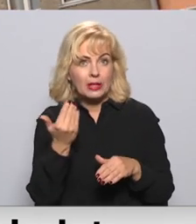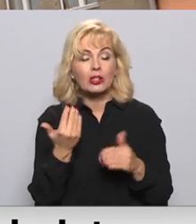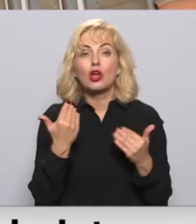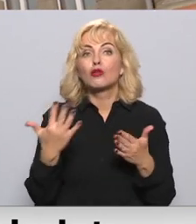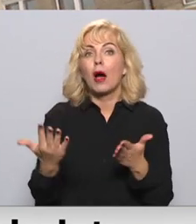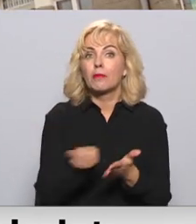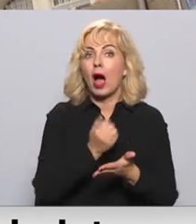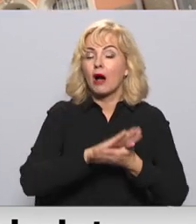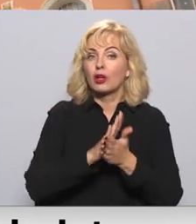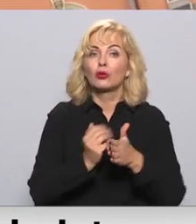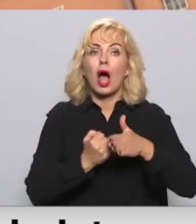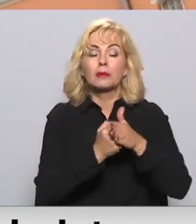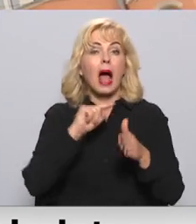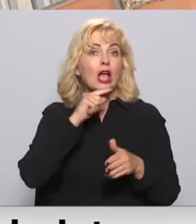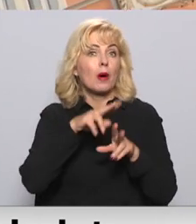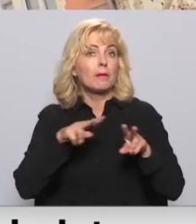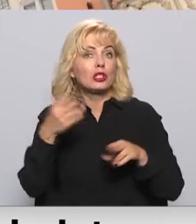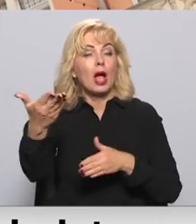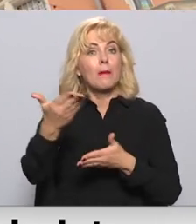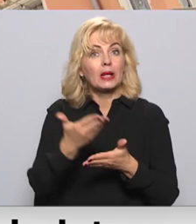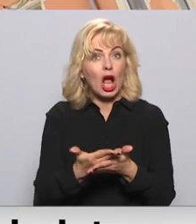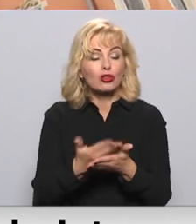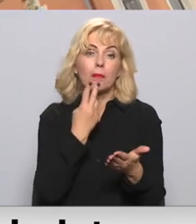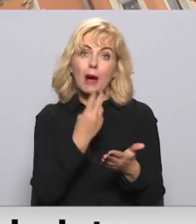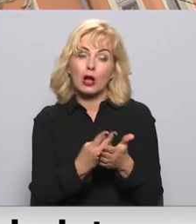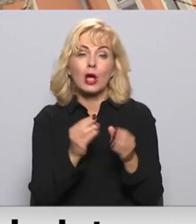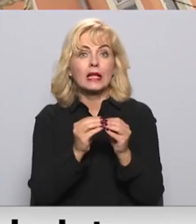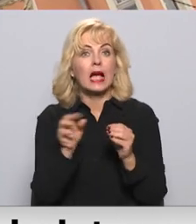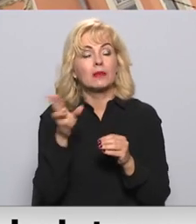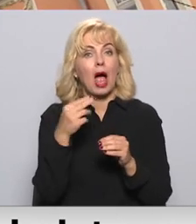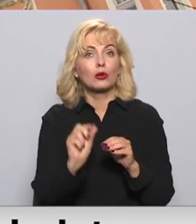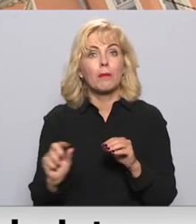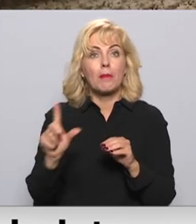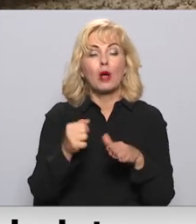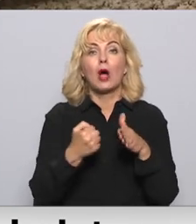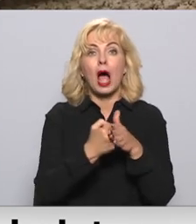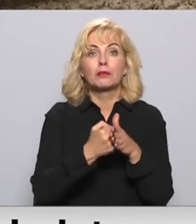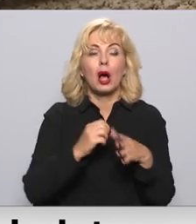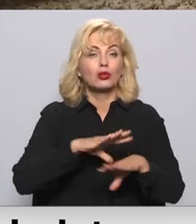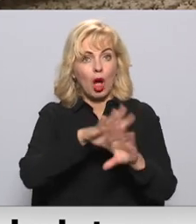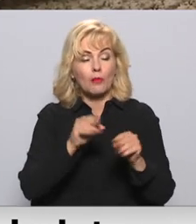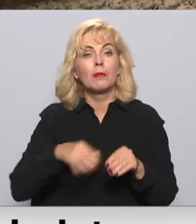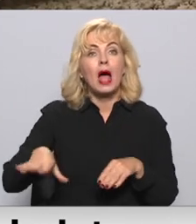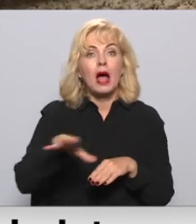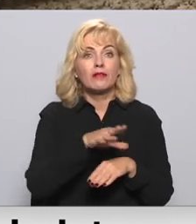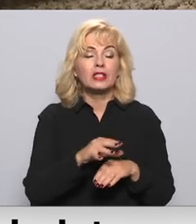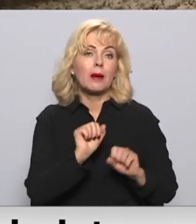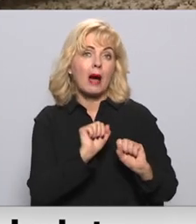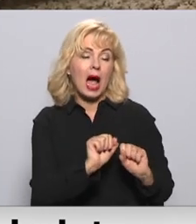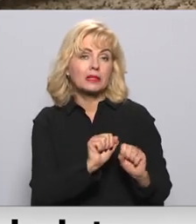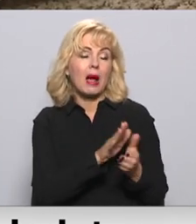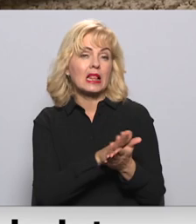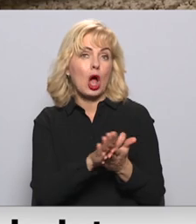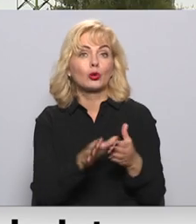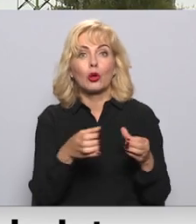panākts atbalsts ekonomikas ministrijas priešlikumam, kurš paredz par 10 eiro palielināt atbalstu apjomu visām aizsargātajām lietotāju